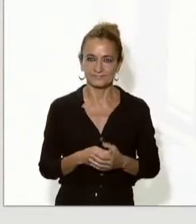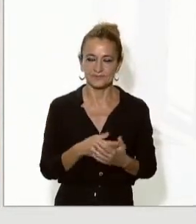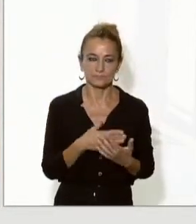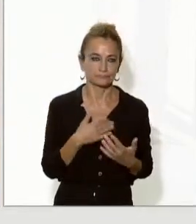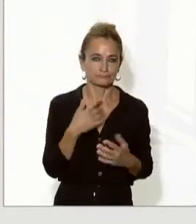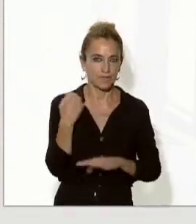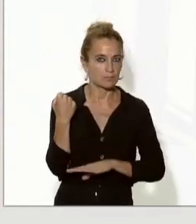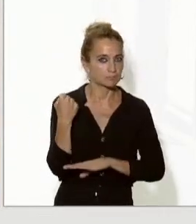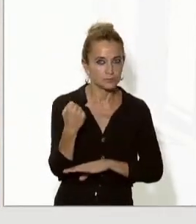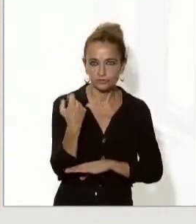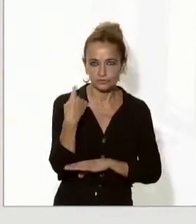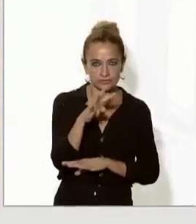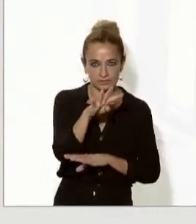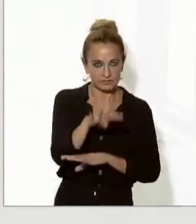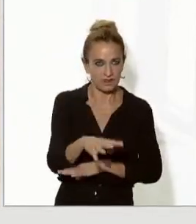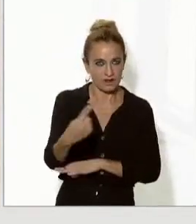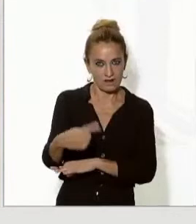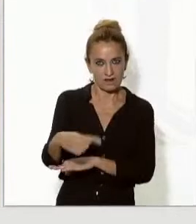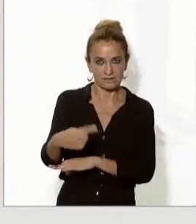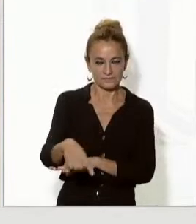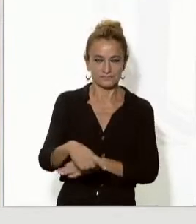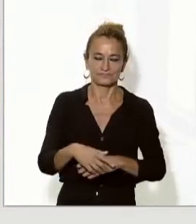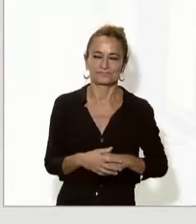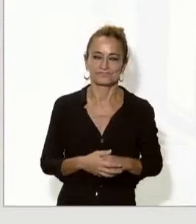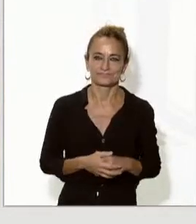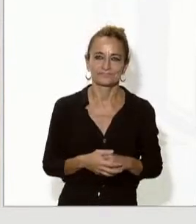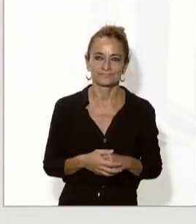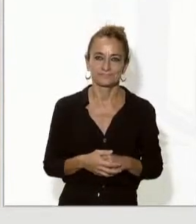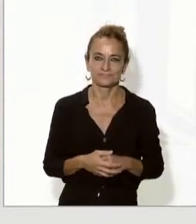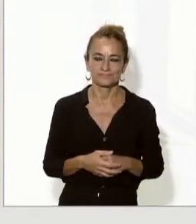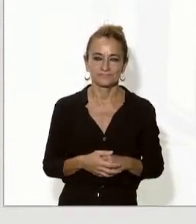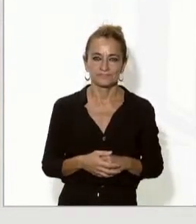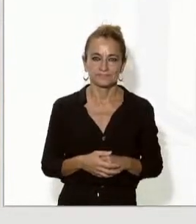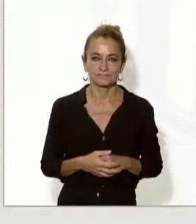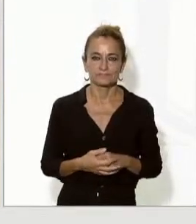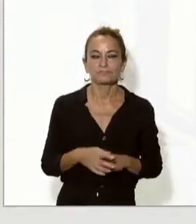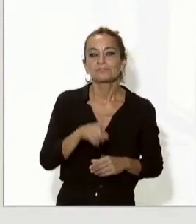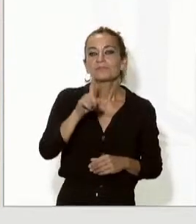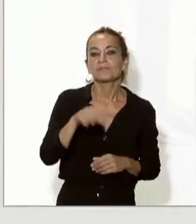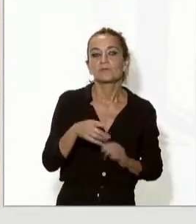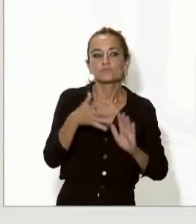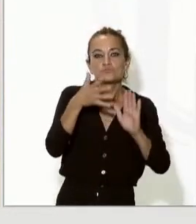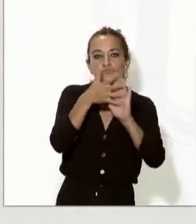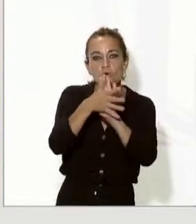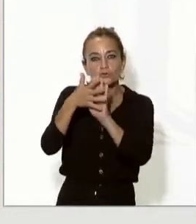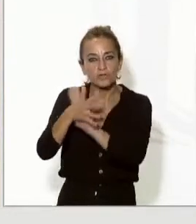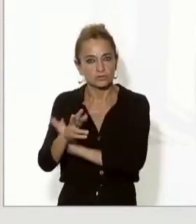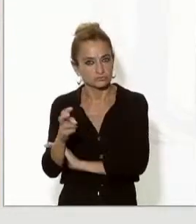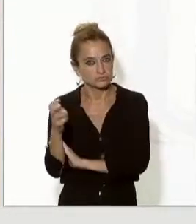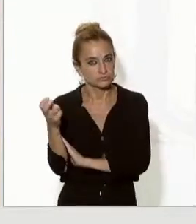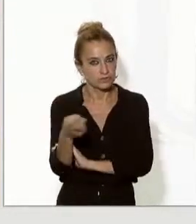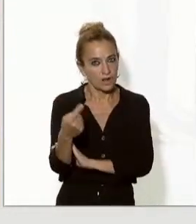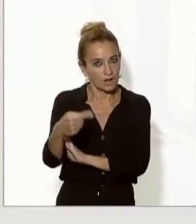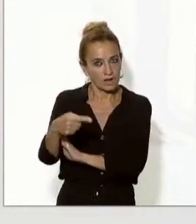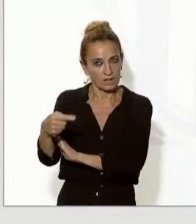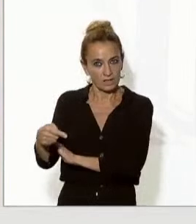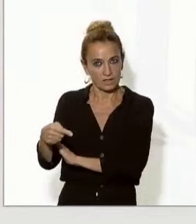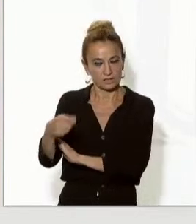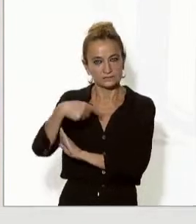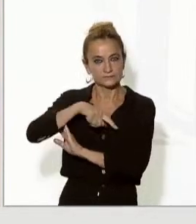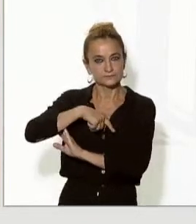suport de Catalunya hi és i també hi és entre moltes altres raons que estem convençuts que ajudaran